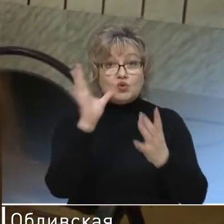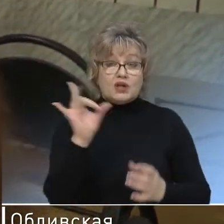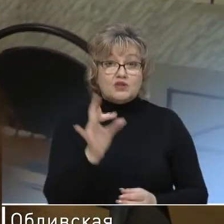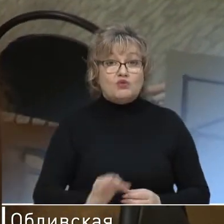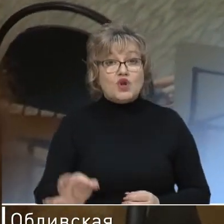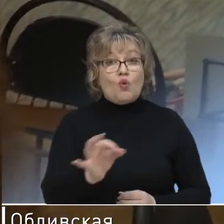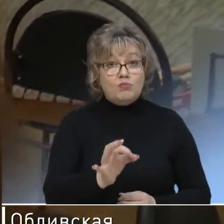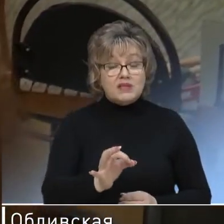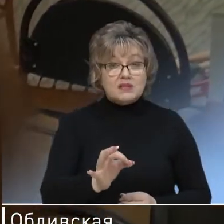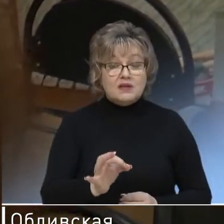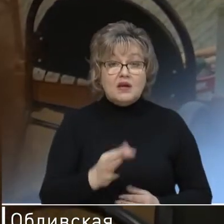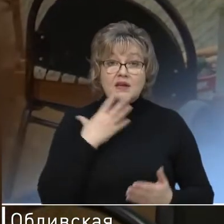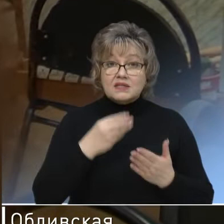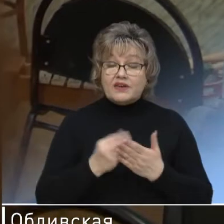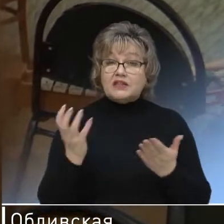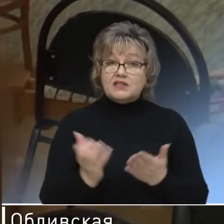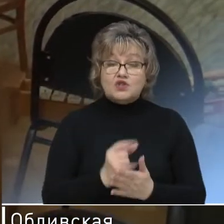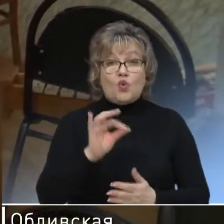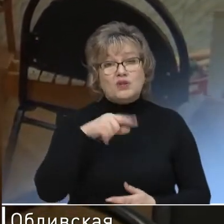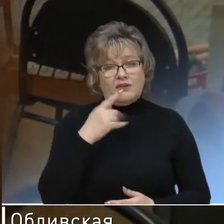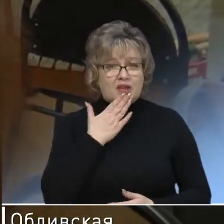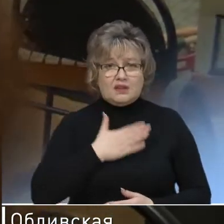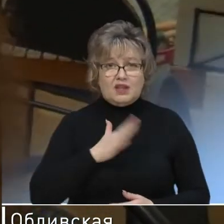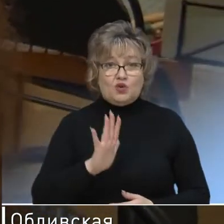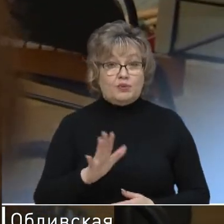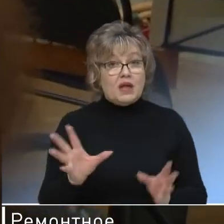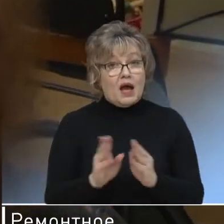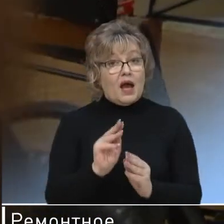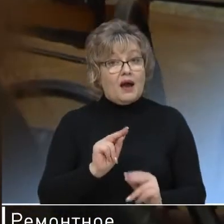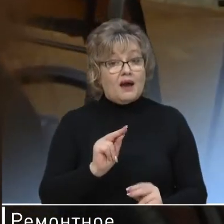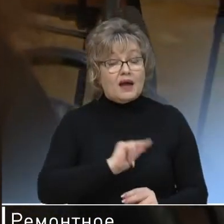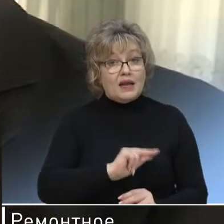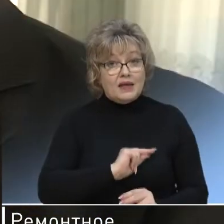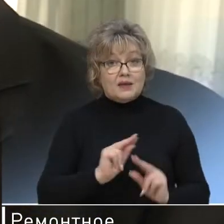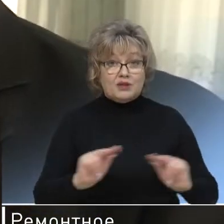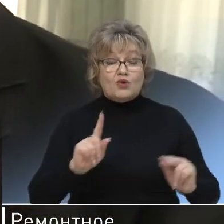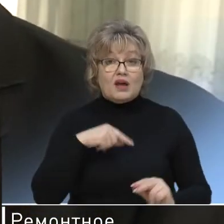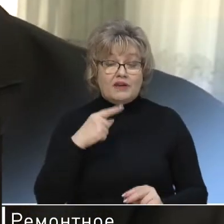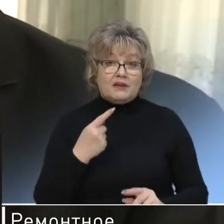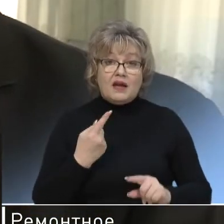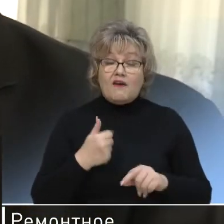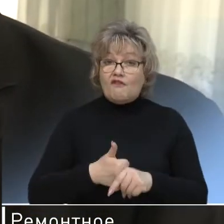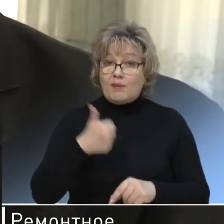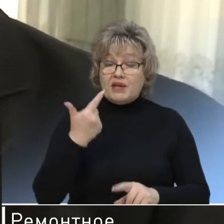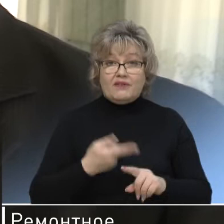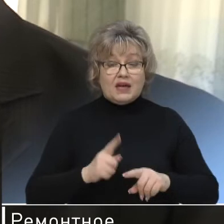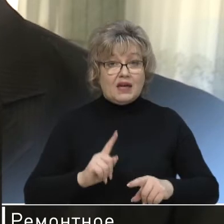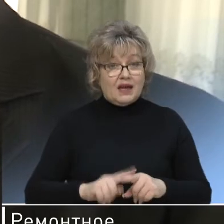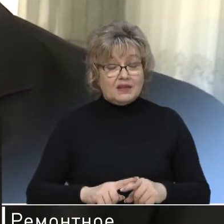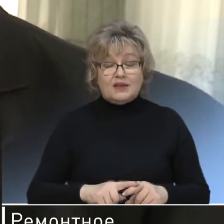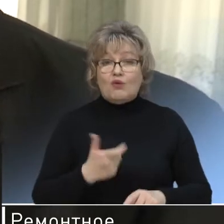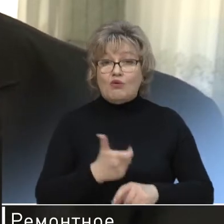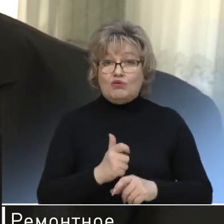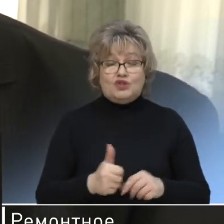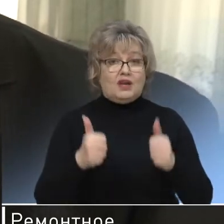Ростовской области. Но о своих достижениях он говорить не любит. А вот коллеги педагога говорят. Во-первых, это коммуникативный очень человек